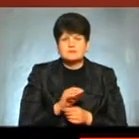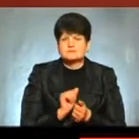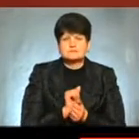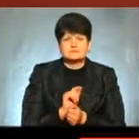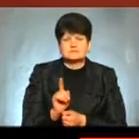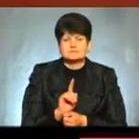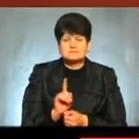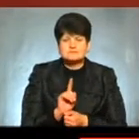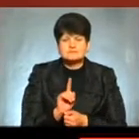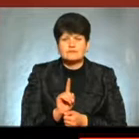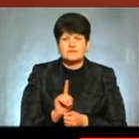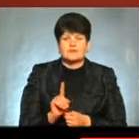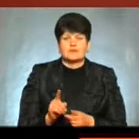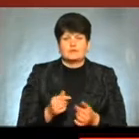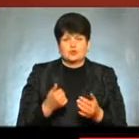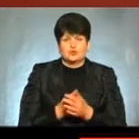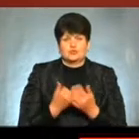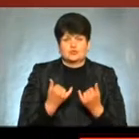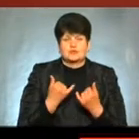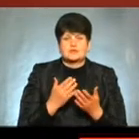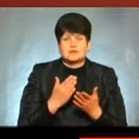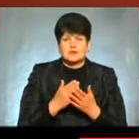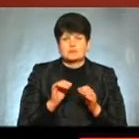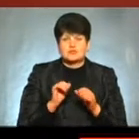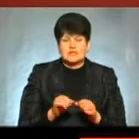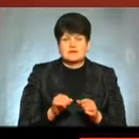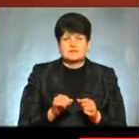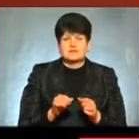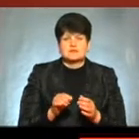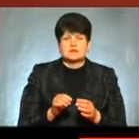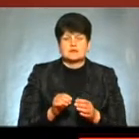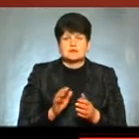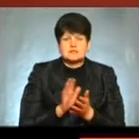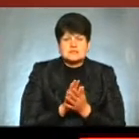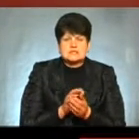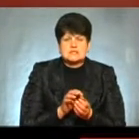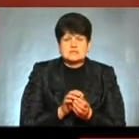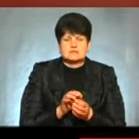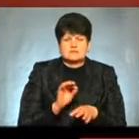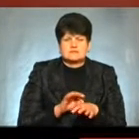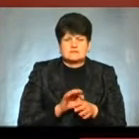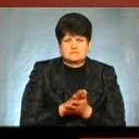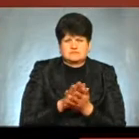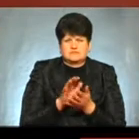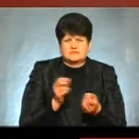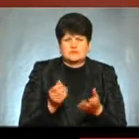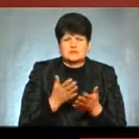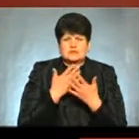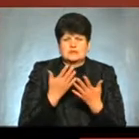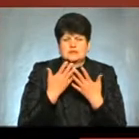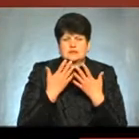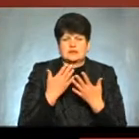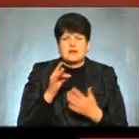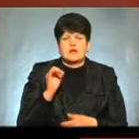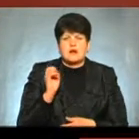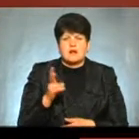що існує до цих пір зараження дихальних шляхів І ймовірність раку легень зростає до 5%